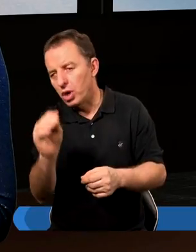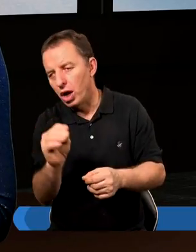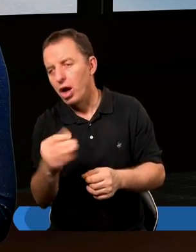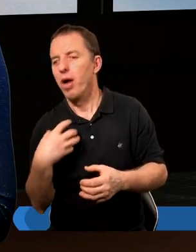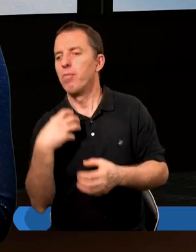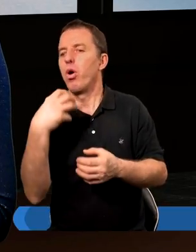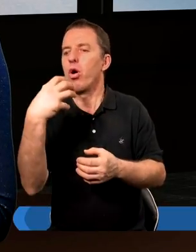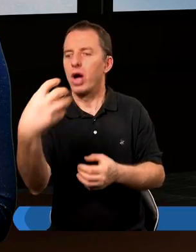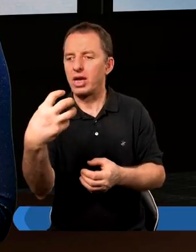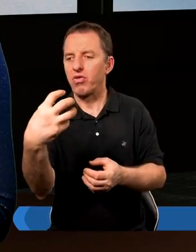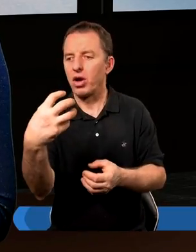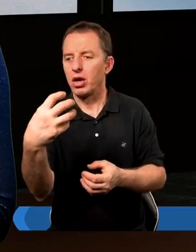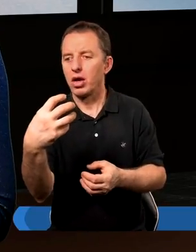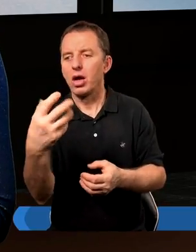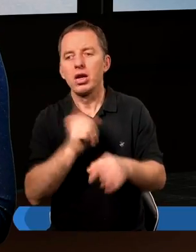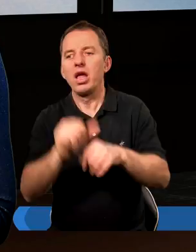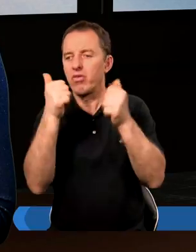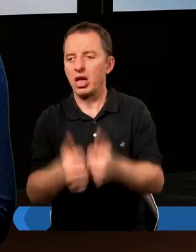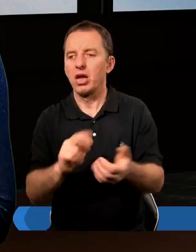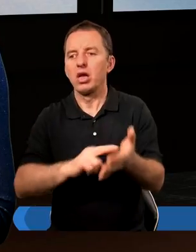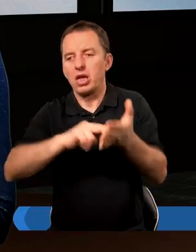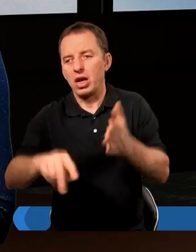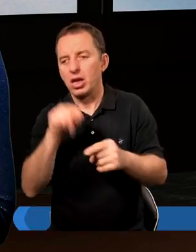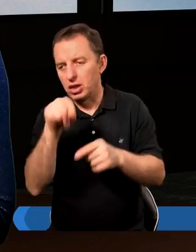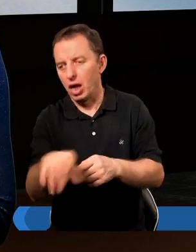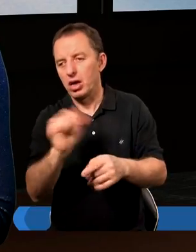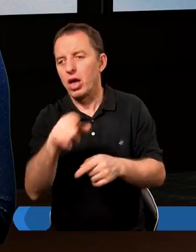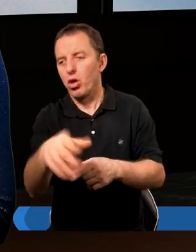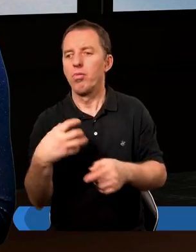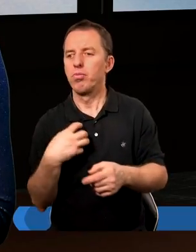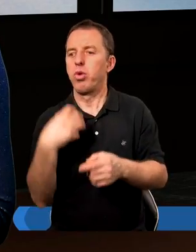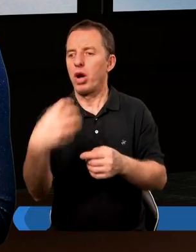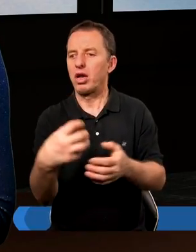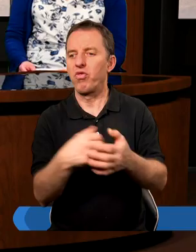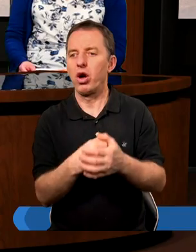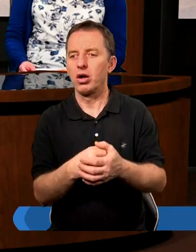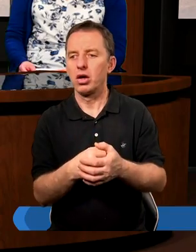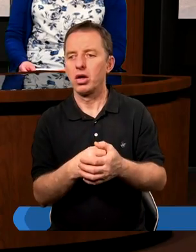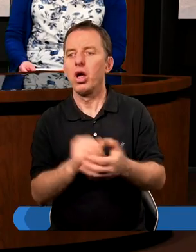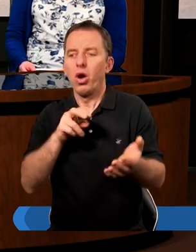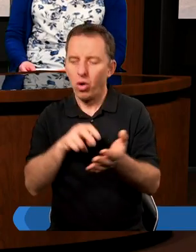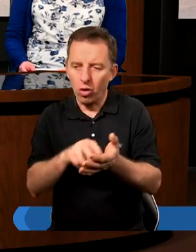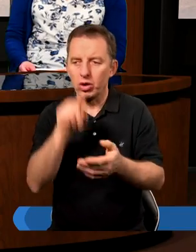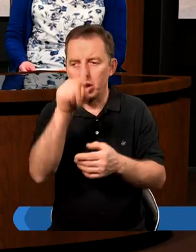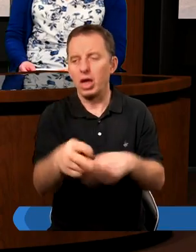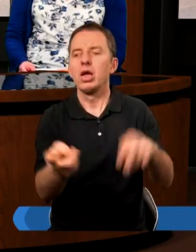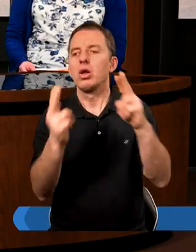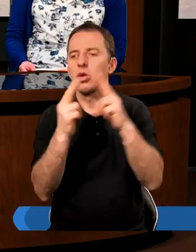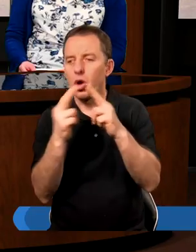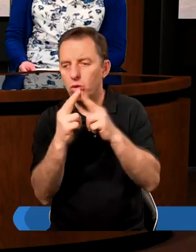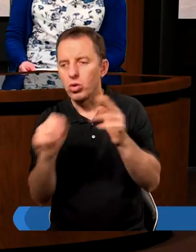że bogactwo nie jest w stanie zrezygnować z czegoś takiego, jak to bogactwo. Ale chodzi o ten